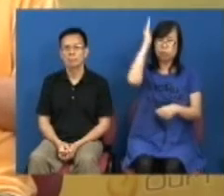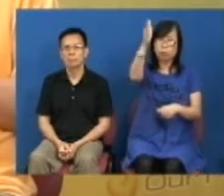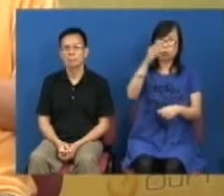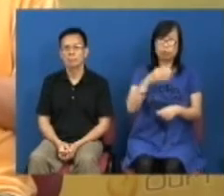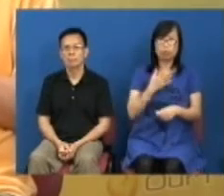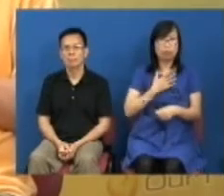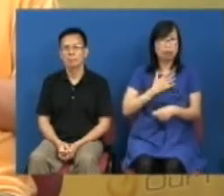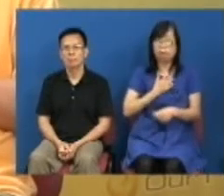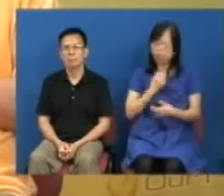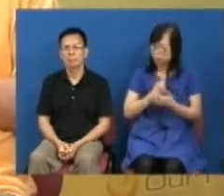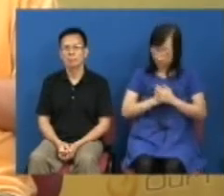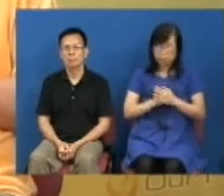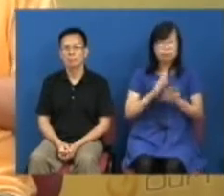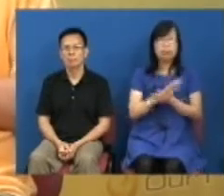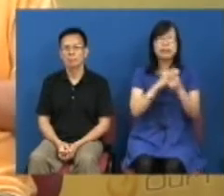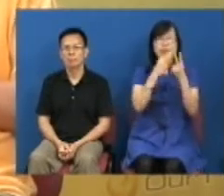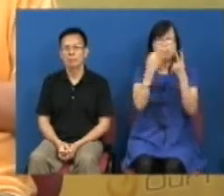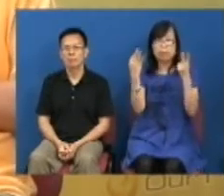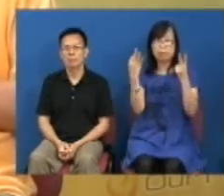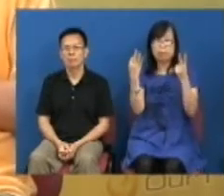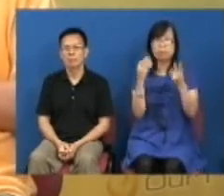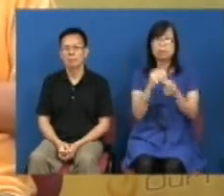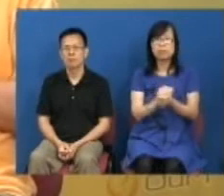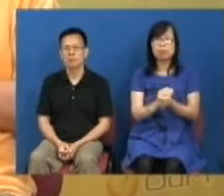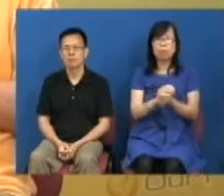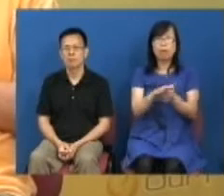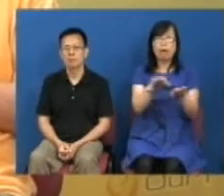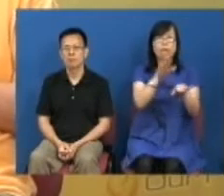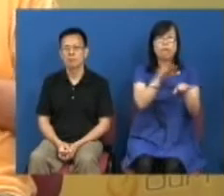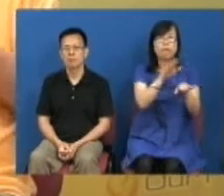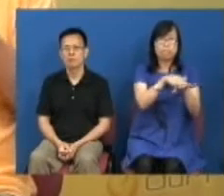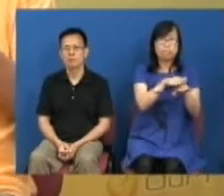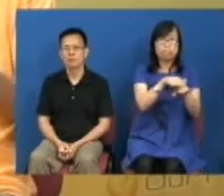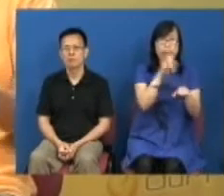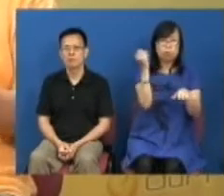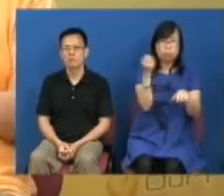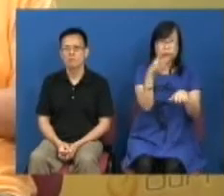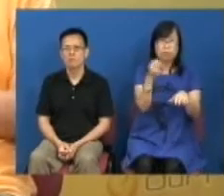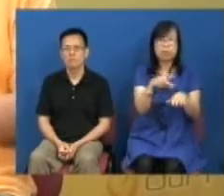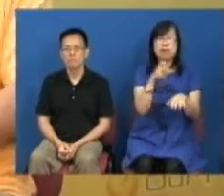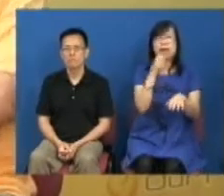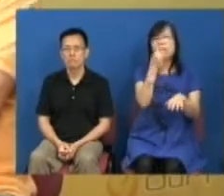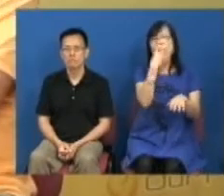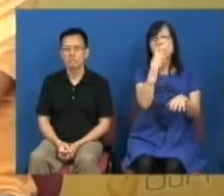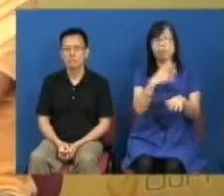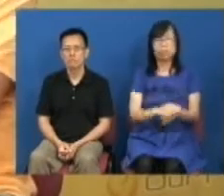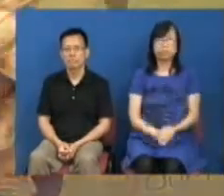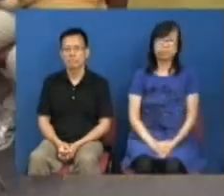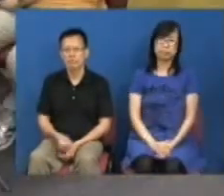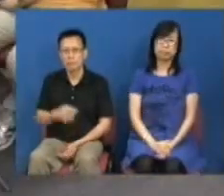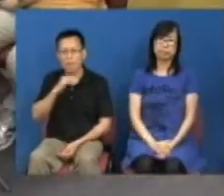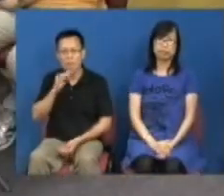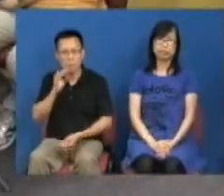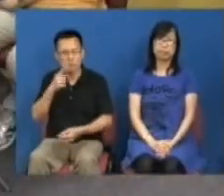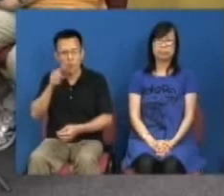到我们很忧虑二十三条就会去铺路或者会再出现在香港如果